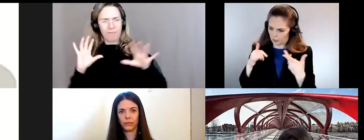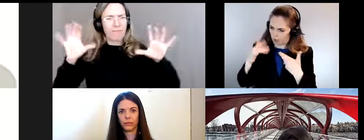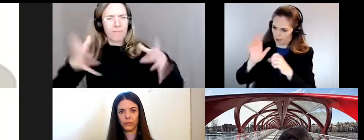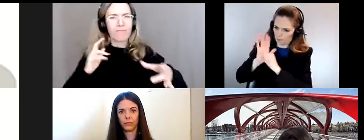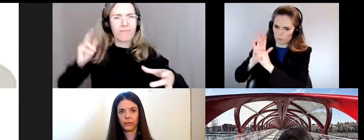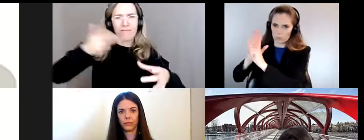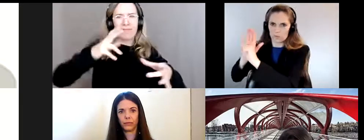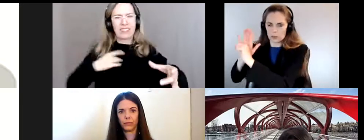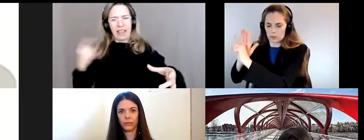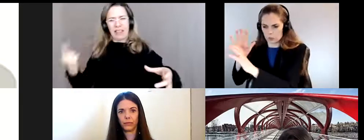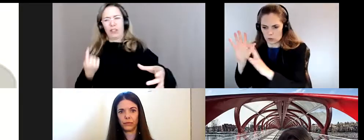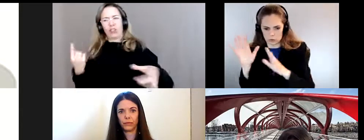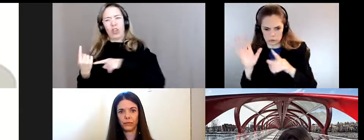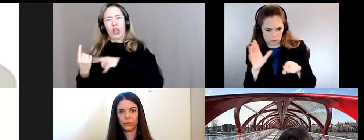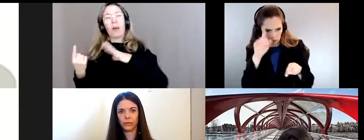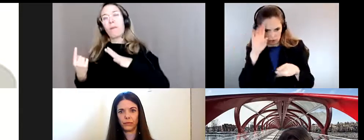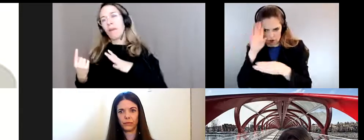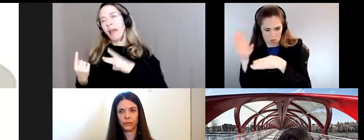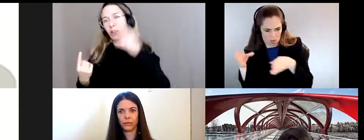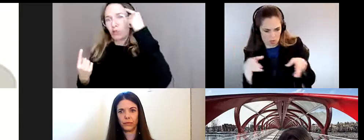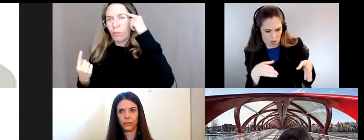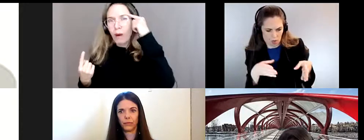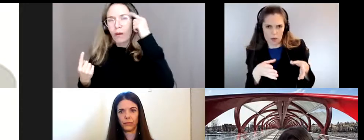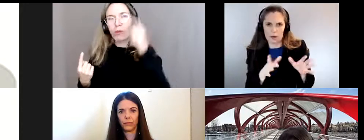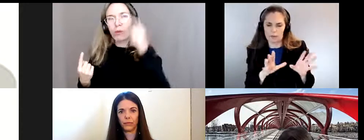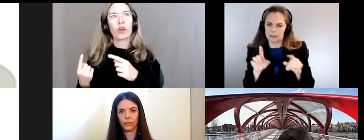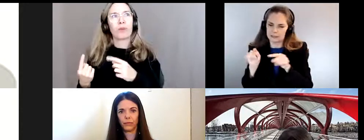je crois que